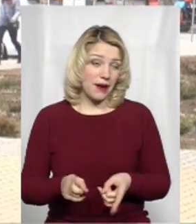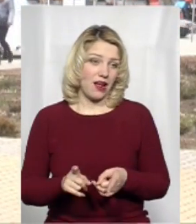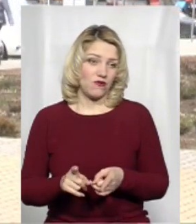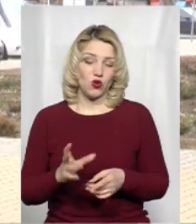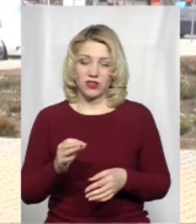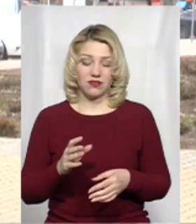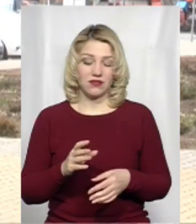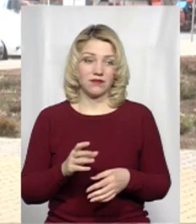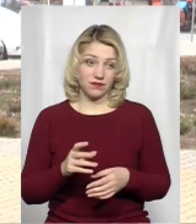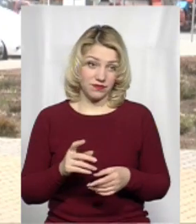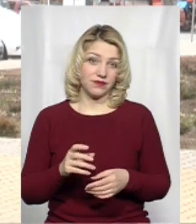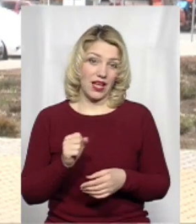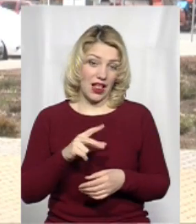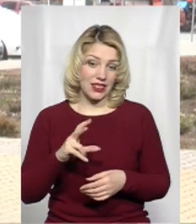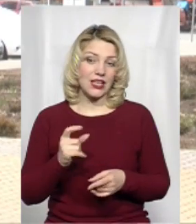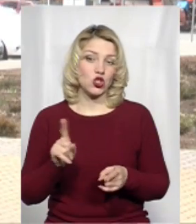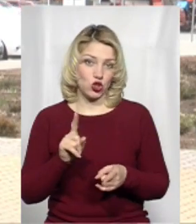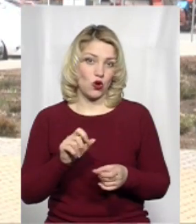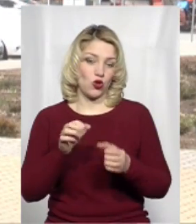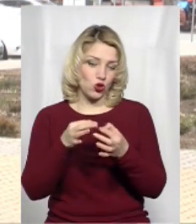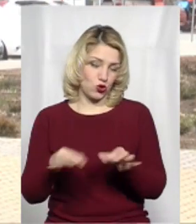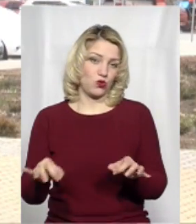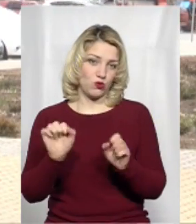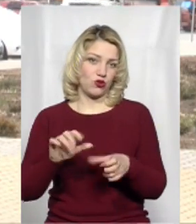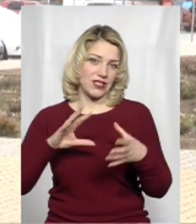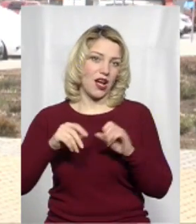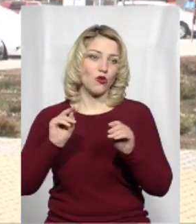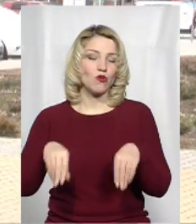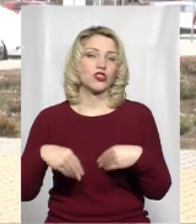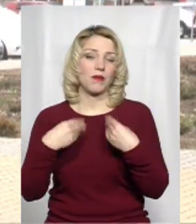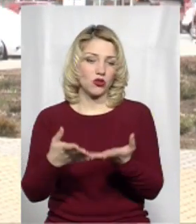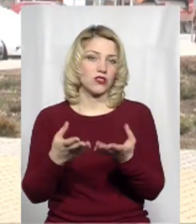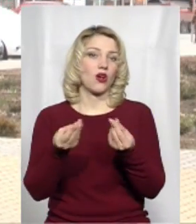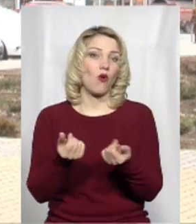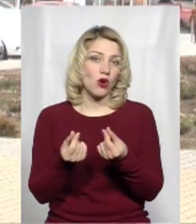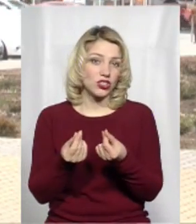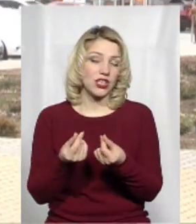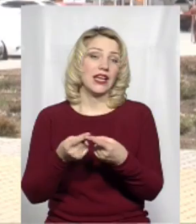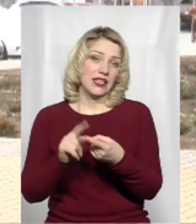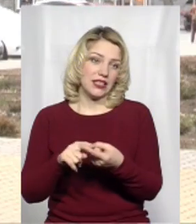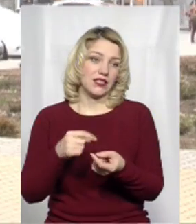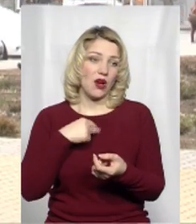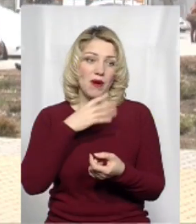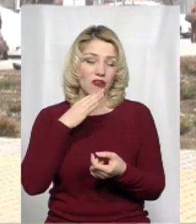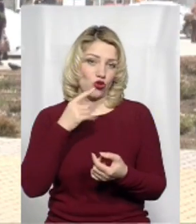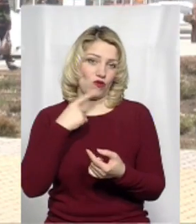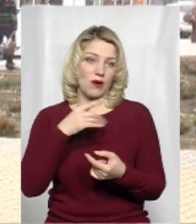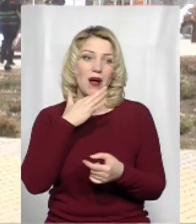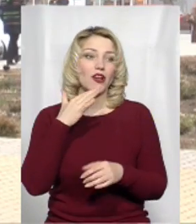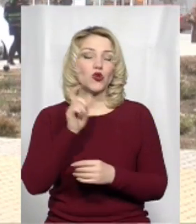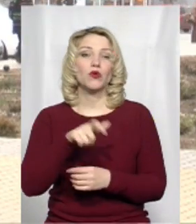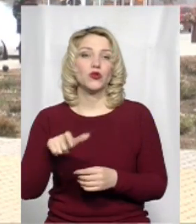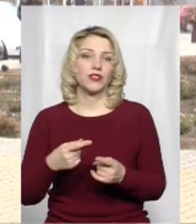рівному місці, але те, що доступно загально, може приносити і кошти. Я, до речі, з цього приводу багато казав, що дуже багатьом людям